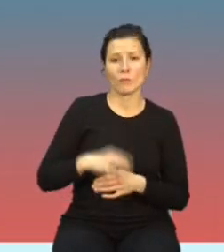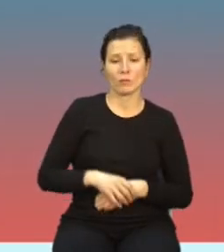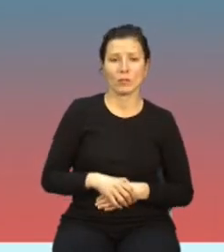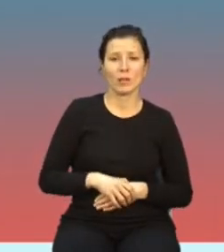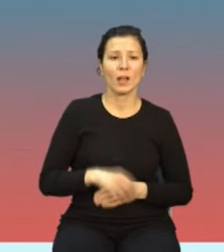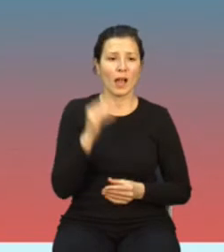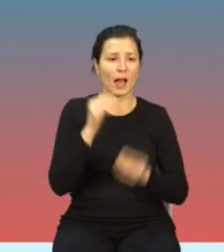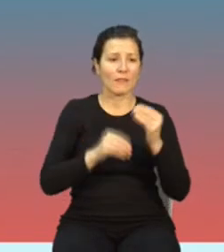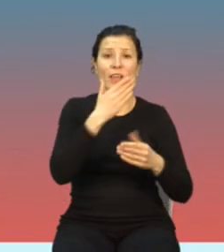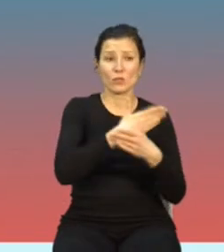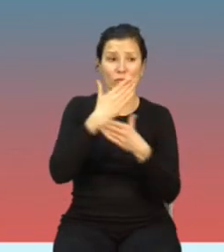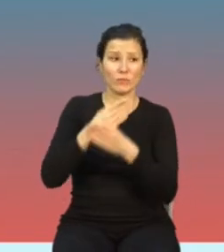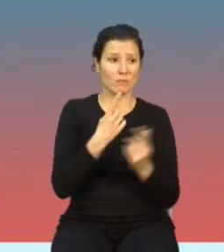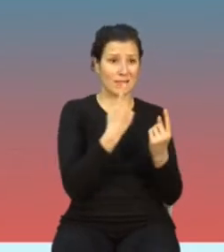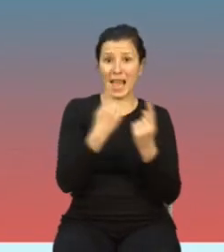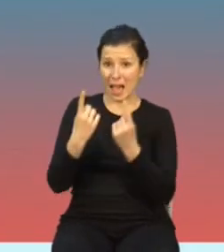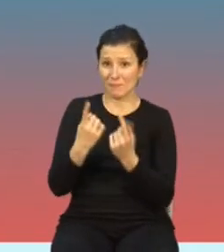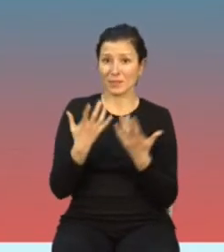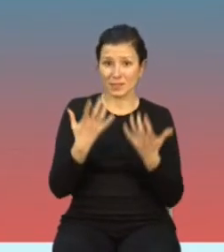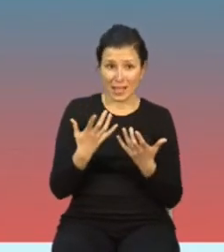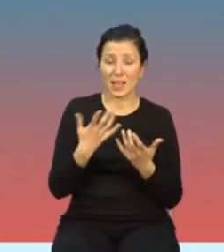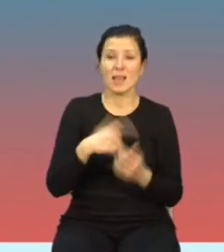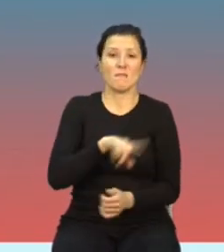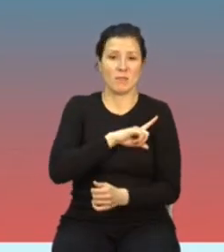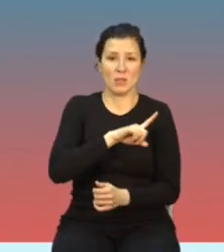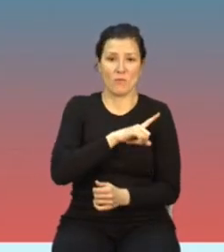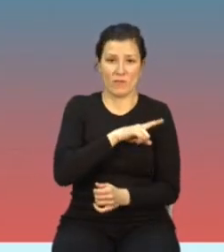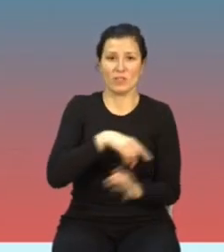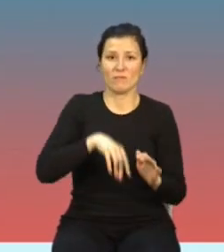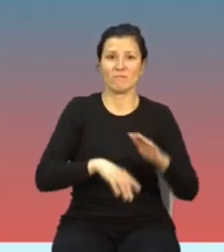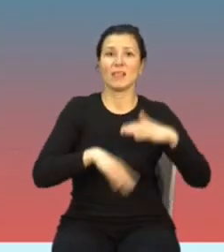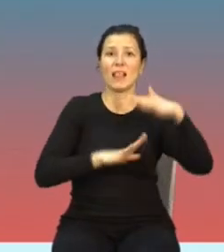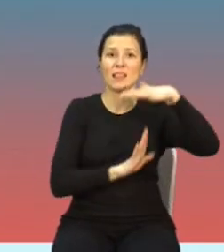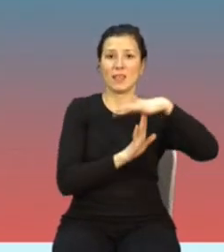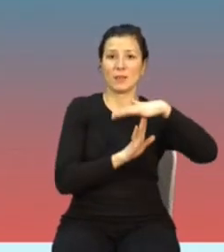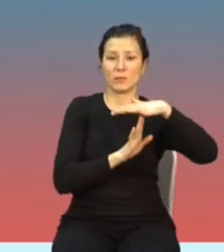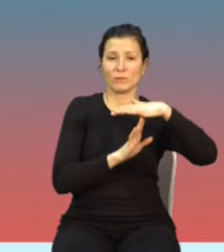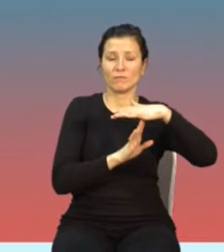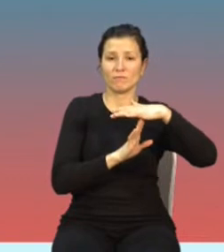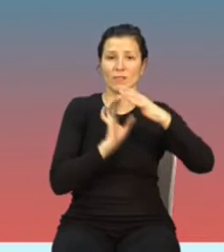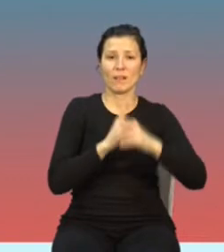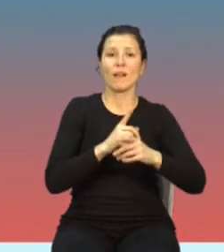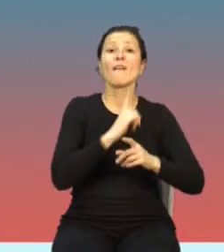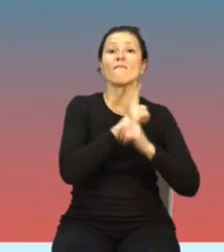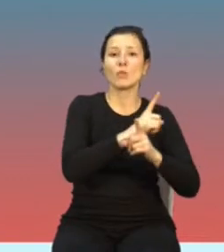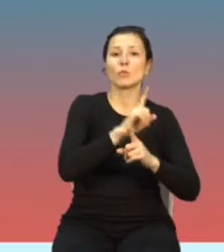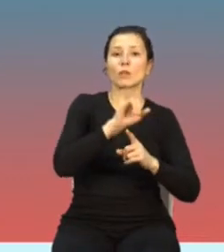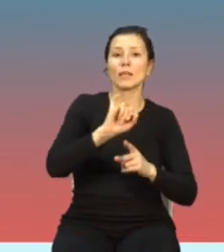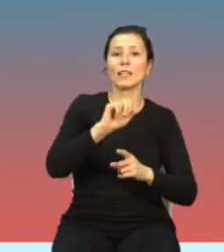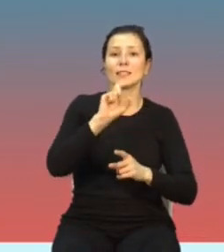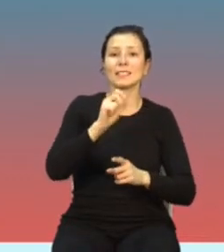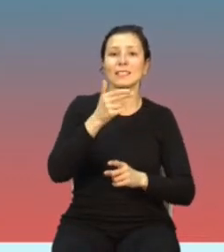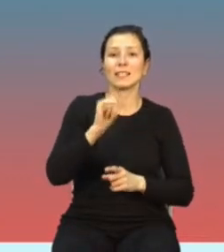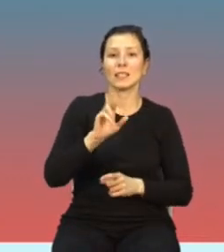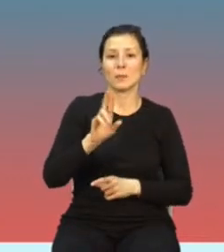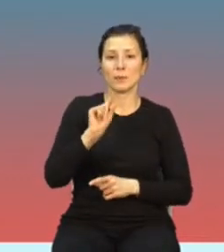dobrowolnie przestrzega te limity, które wynikają ze zaleceń IGNIRP w odniesieniu do